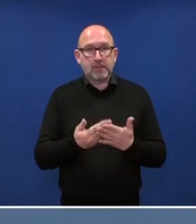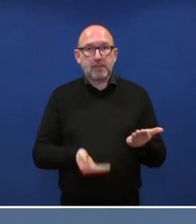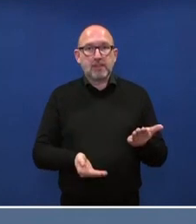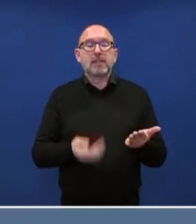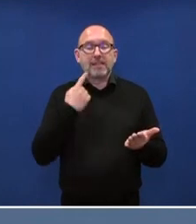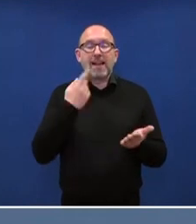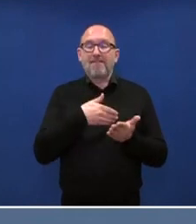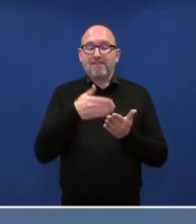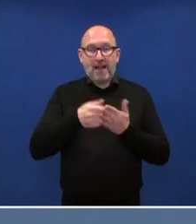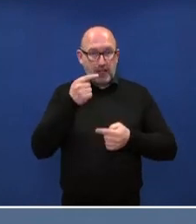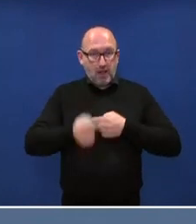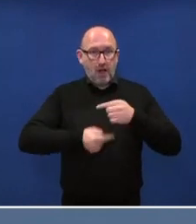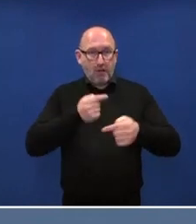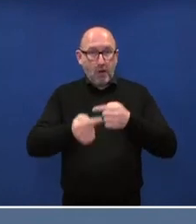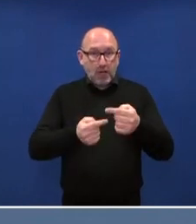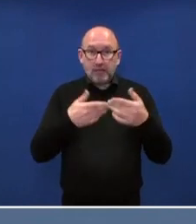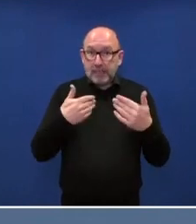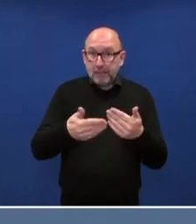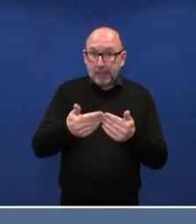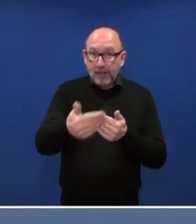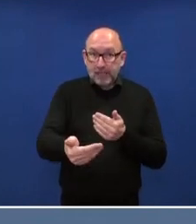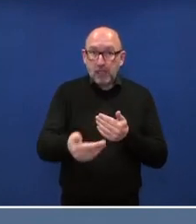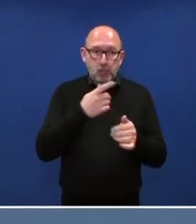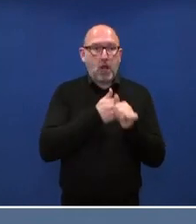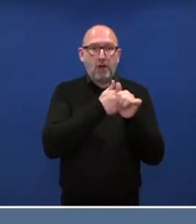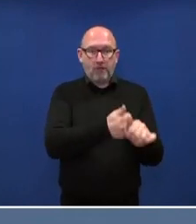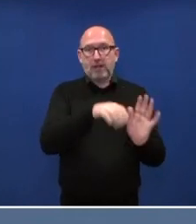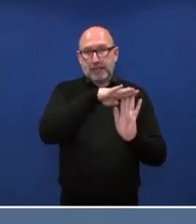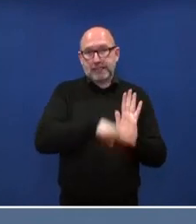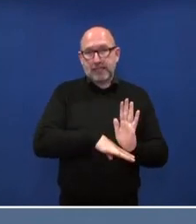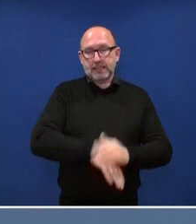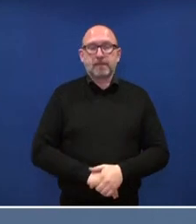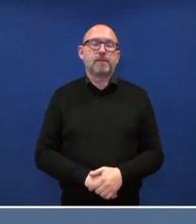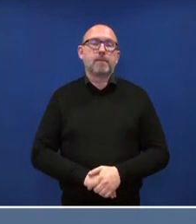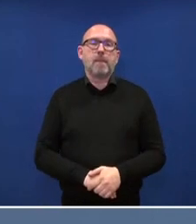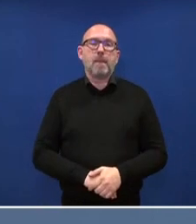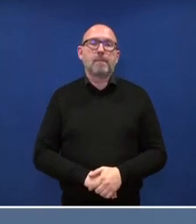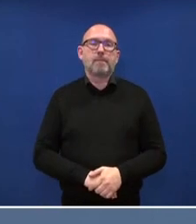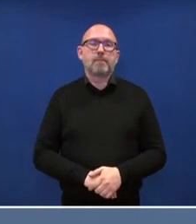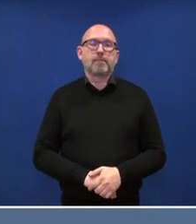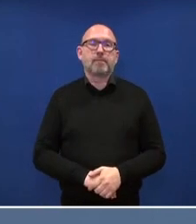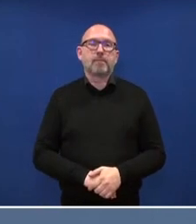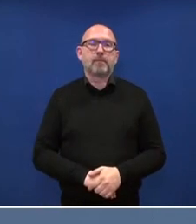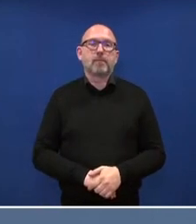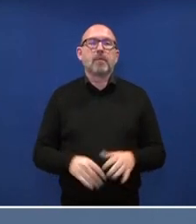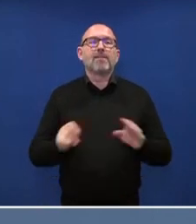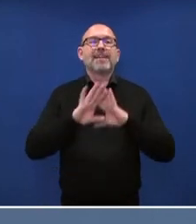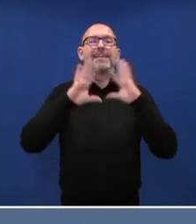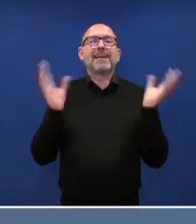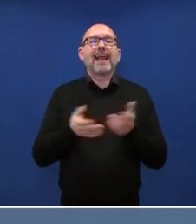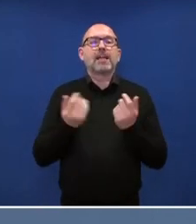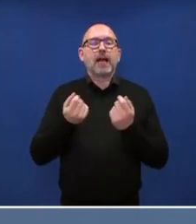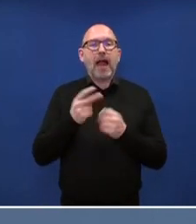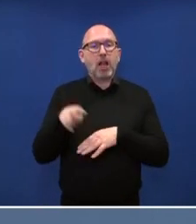Fortgang, sollte es einen solchen geben, eingehalten werden. Falls Sie fragen, ob das Generalkonsulat Hongkong den Prozess